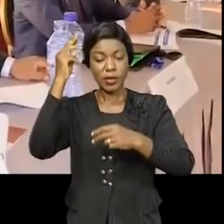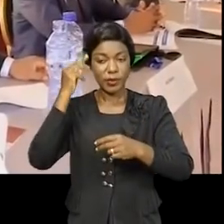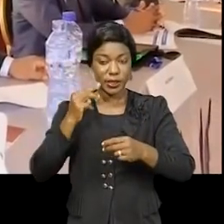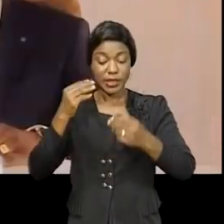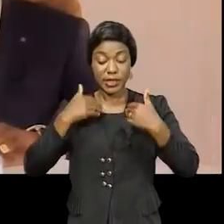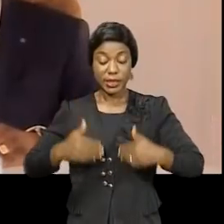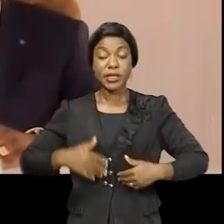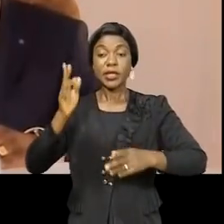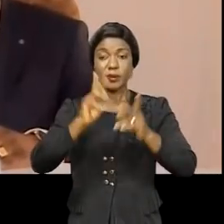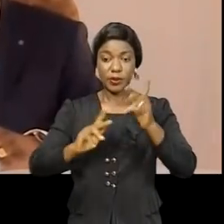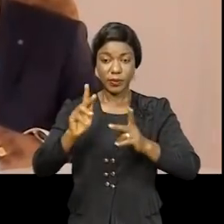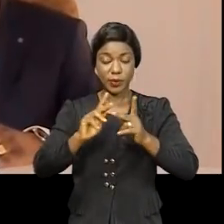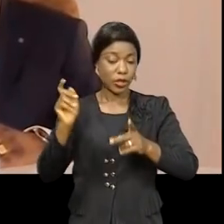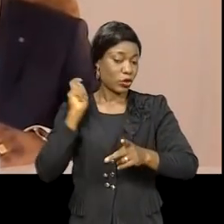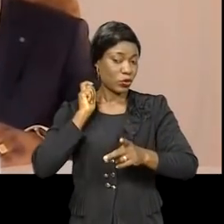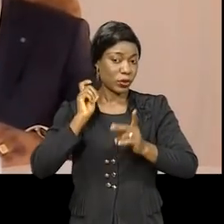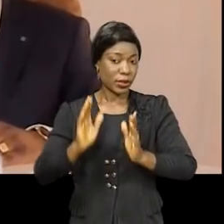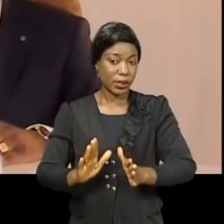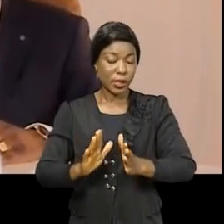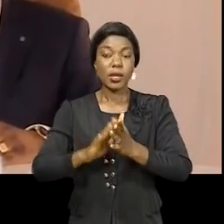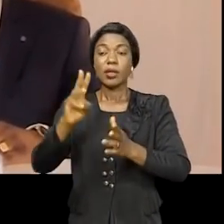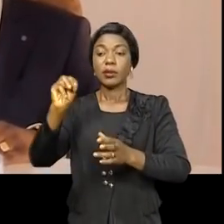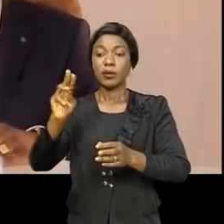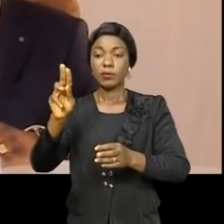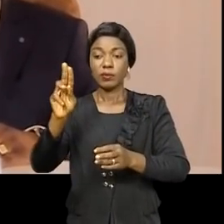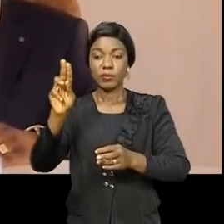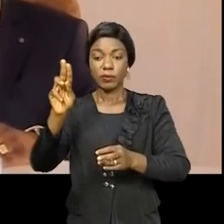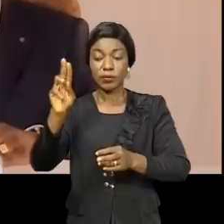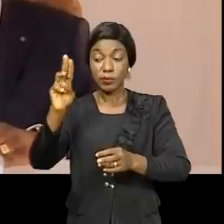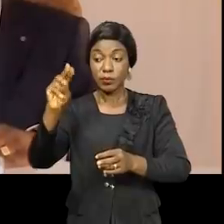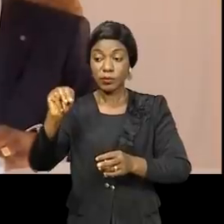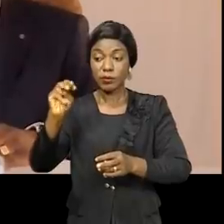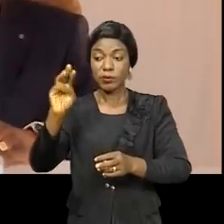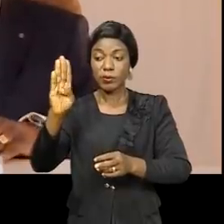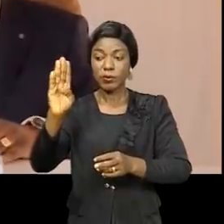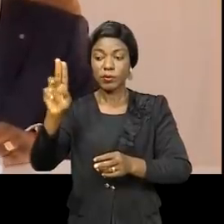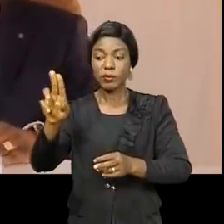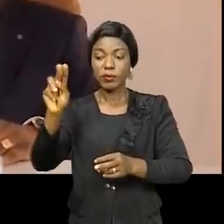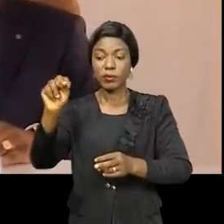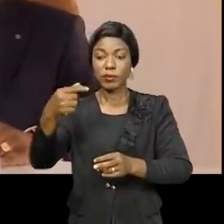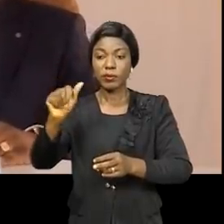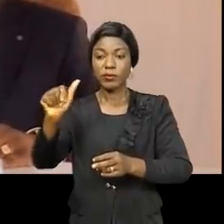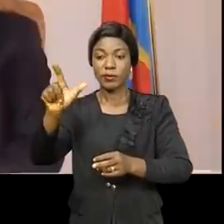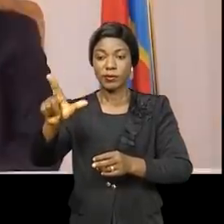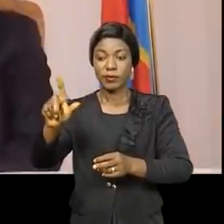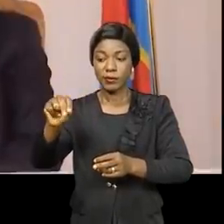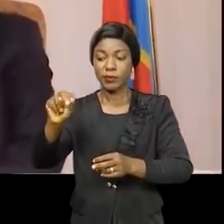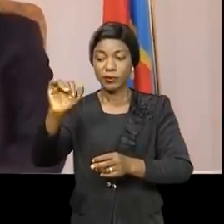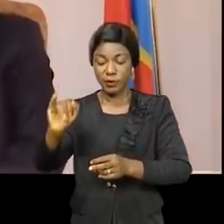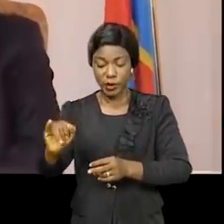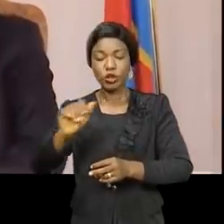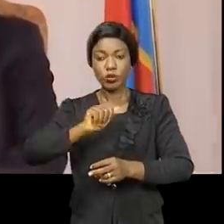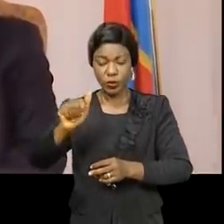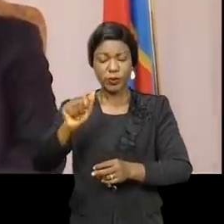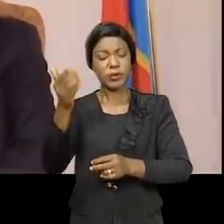Prévention, le docteur Jean-Jacques Mbongani, qui a clôturé ces travaux dont l'objet consistait à évaluer et à renforcer les capacités de la République